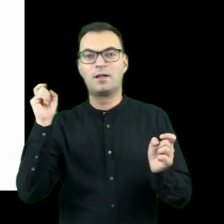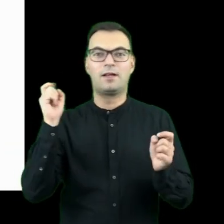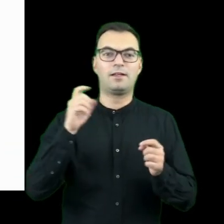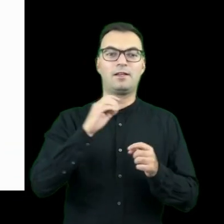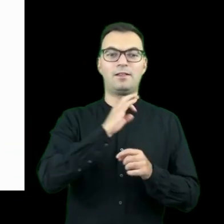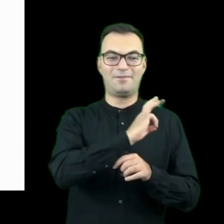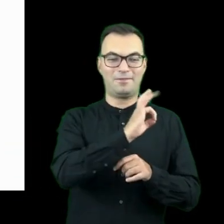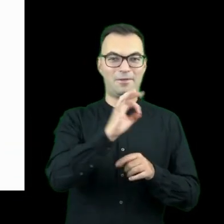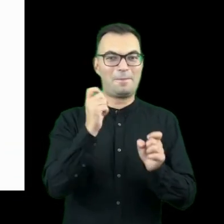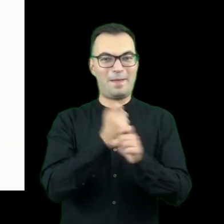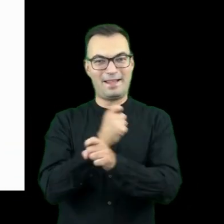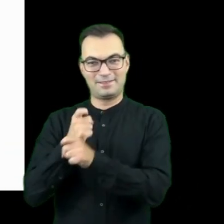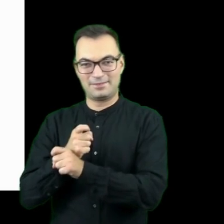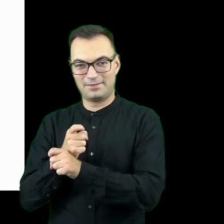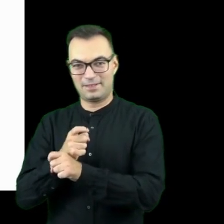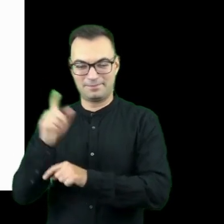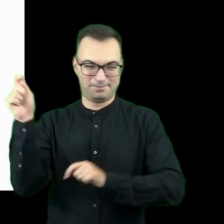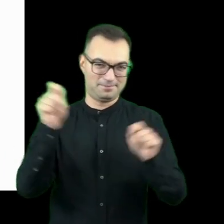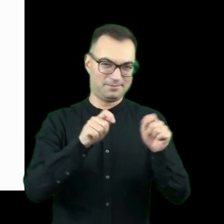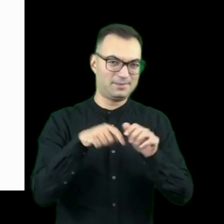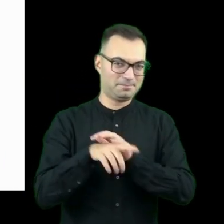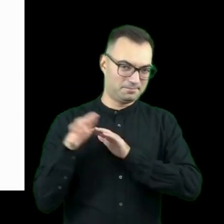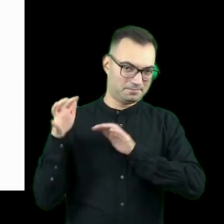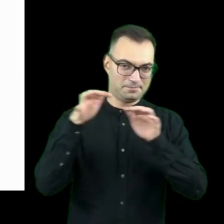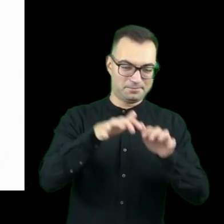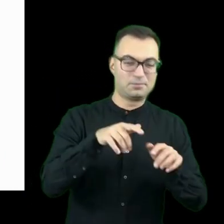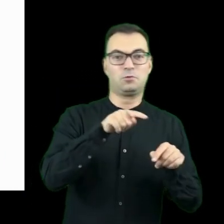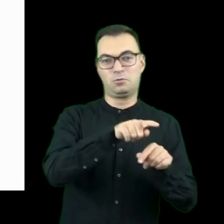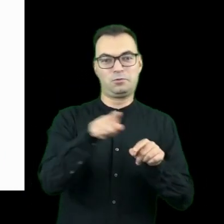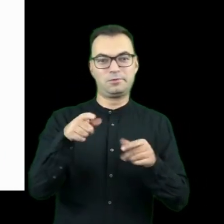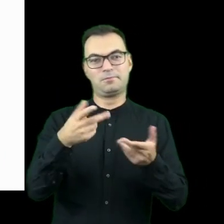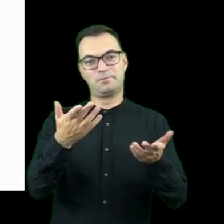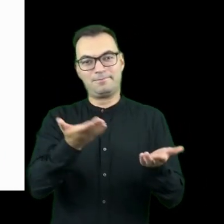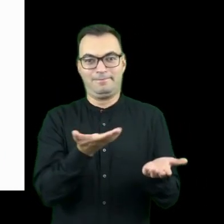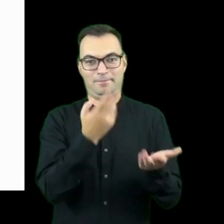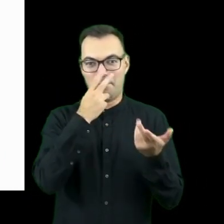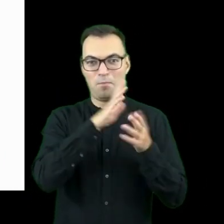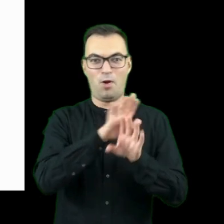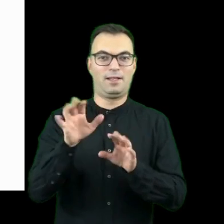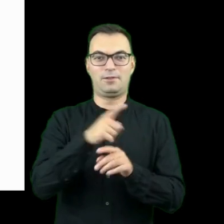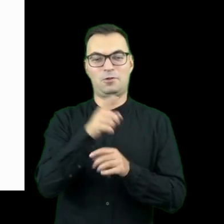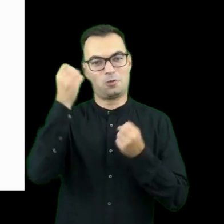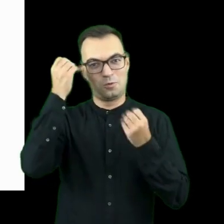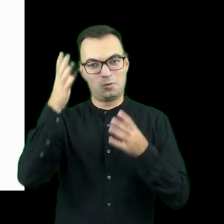kultury państw, z których przyjeżdżały osoby migranckie do Niemiec.